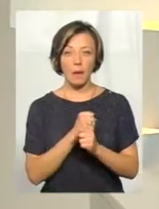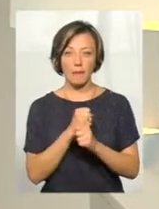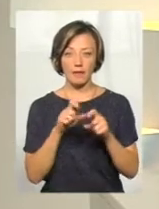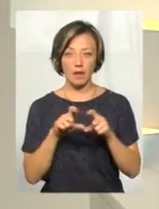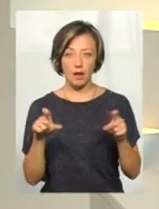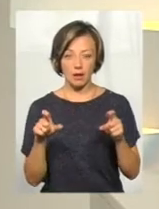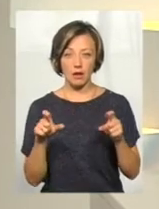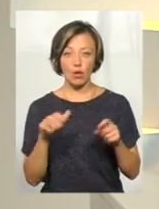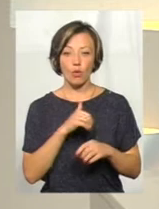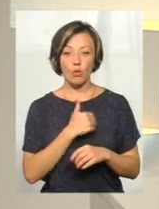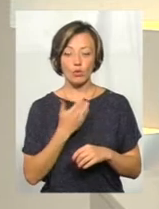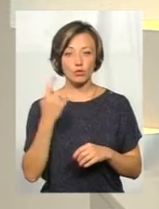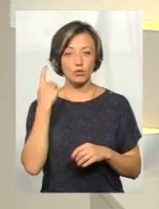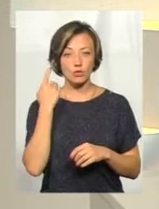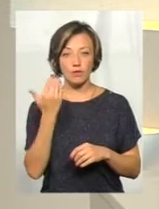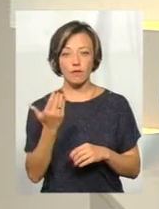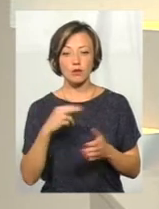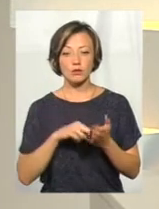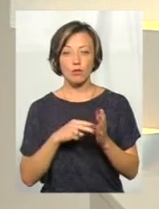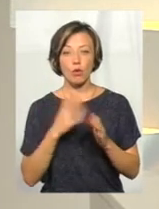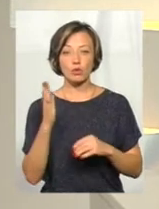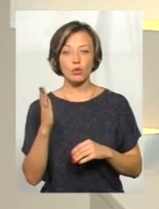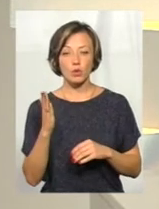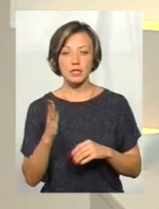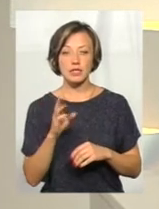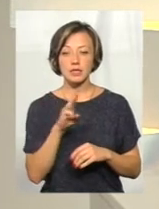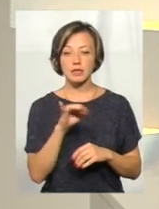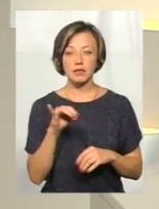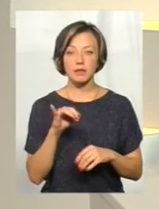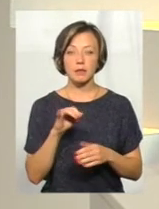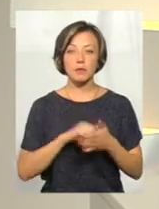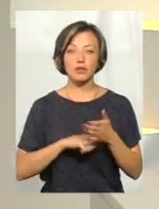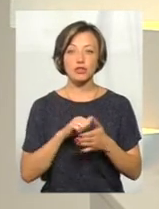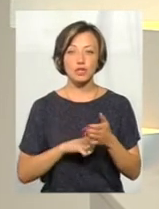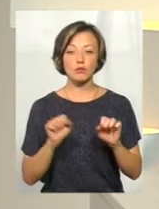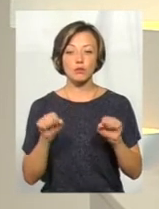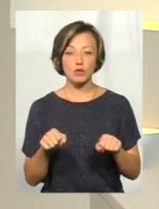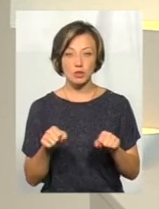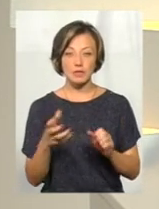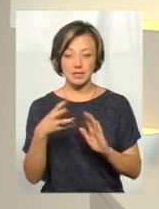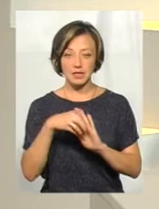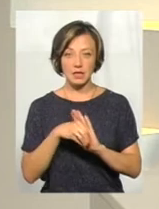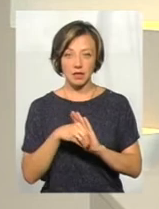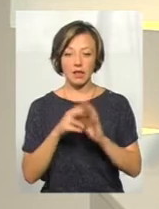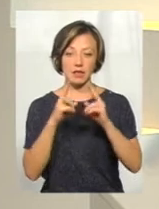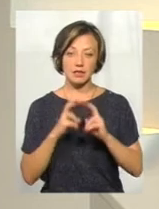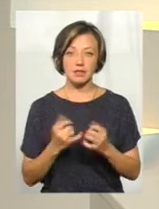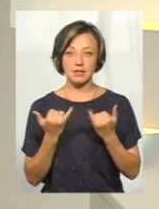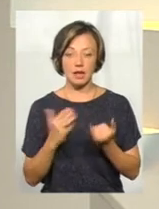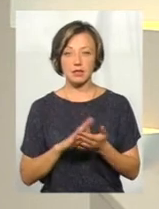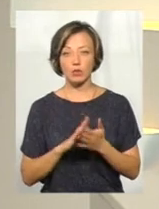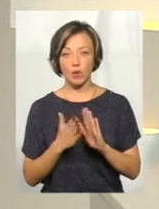Хочу почути ваші прогнози, ті фактори, з яких ми можемо складати і аналізувати зараз